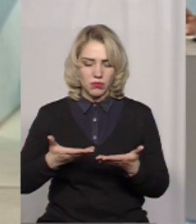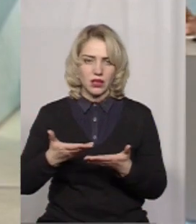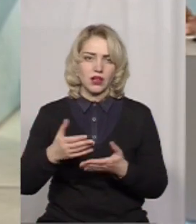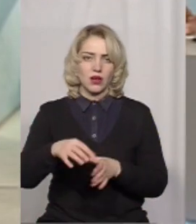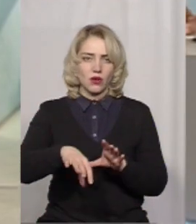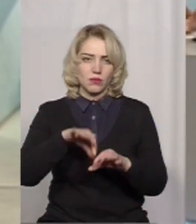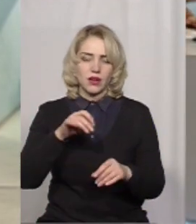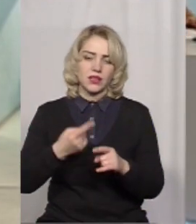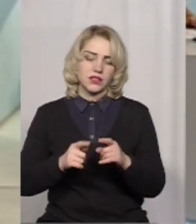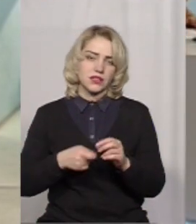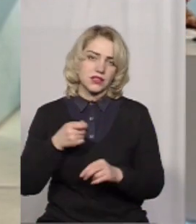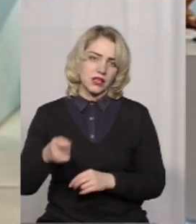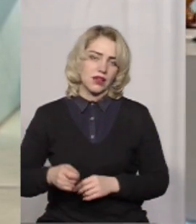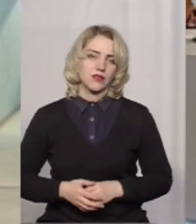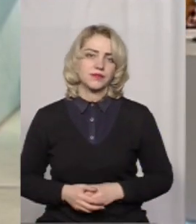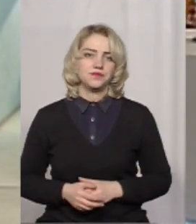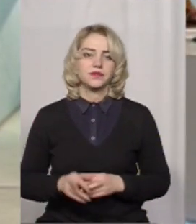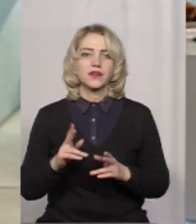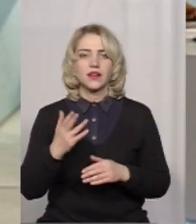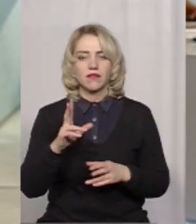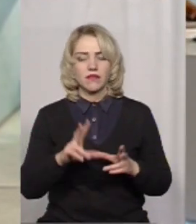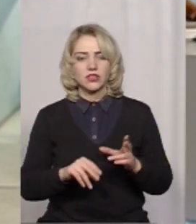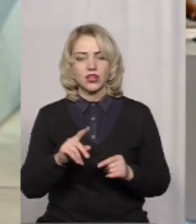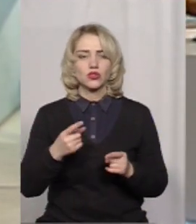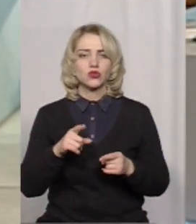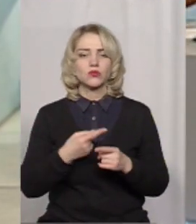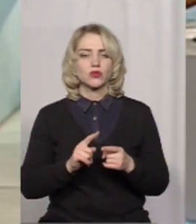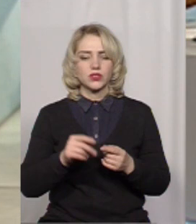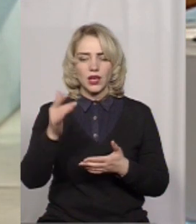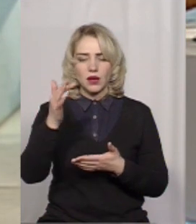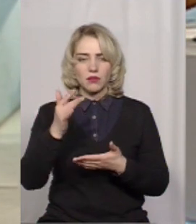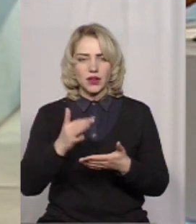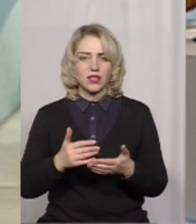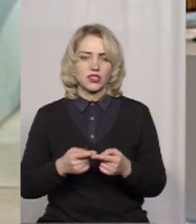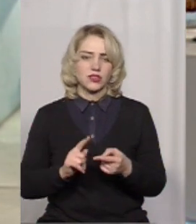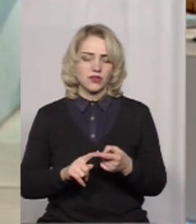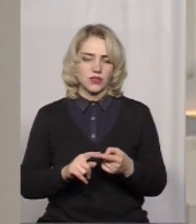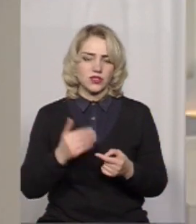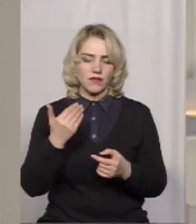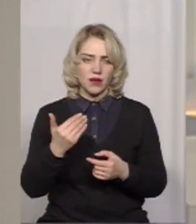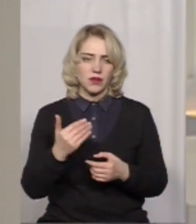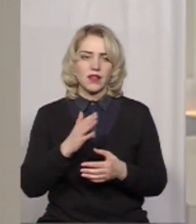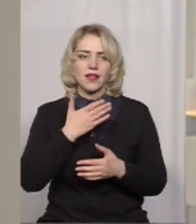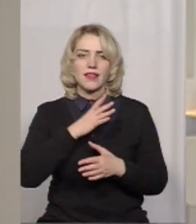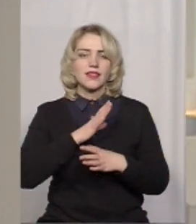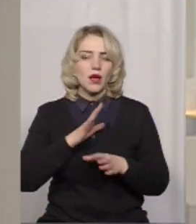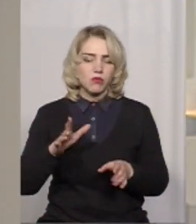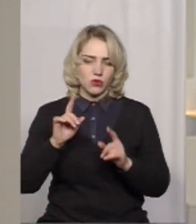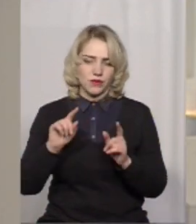заявки. А як вважаєте, чому саме оці перелічення вами не були затребу? Чому не